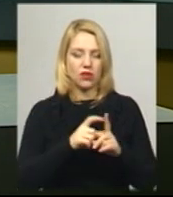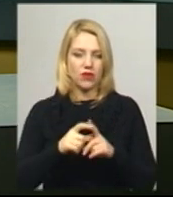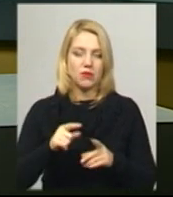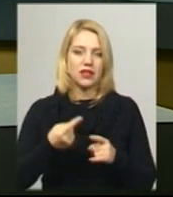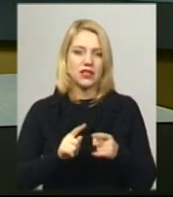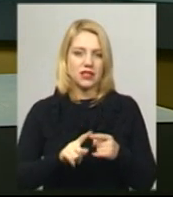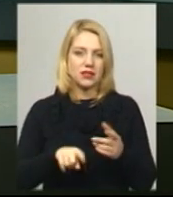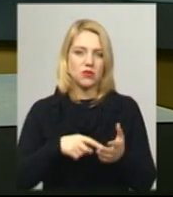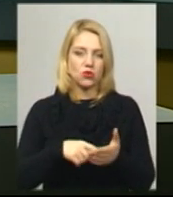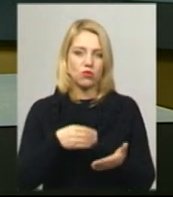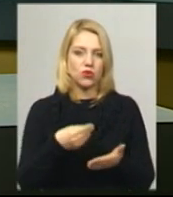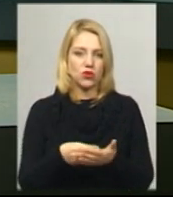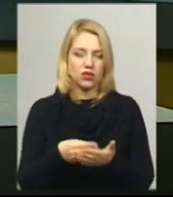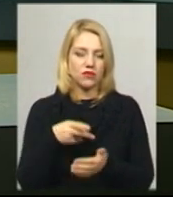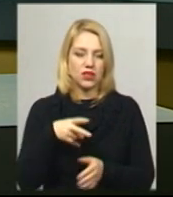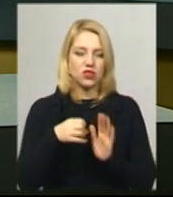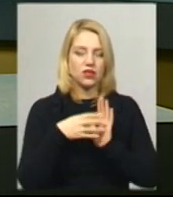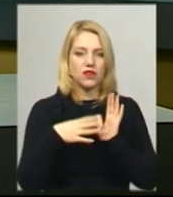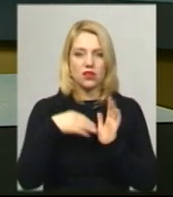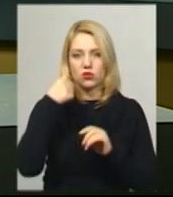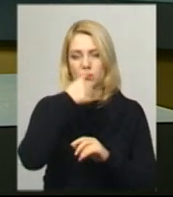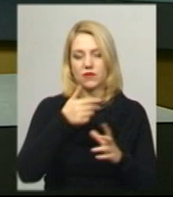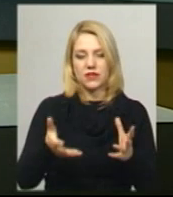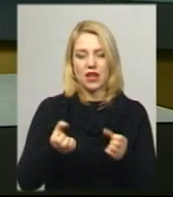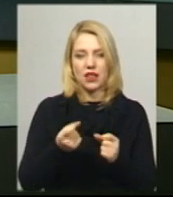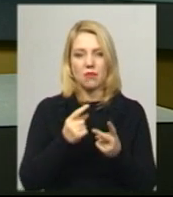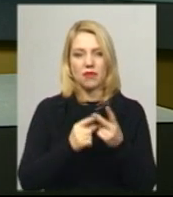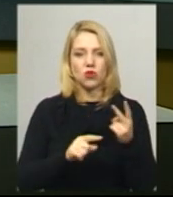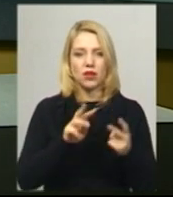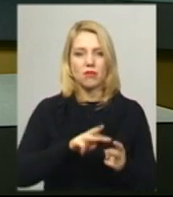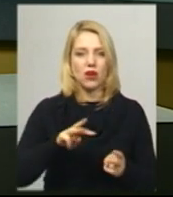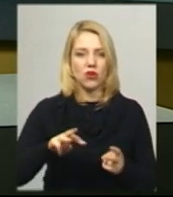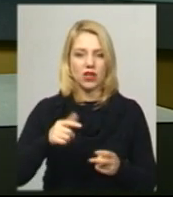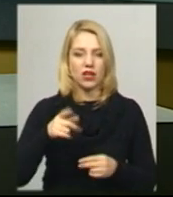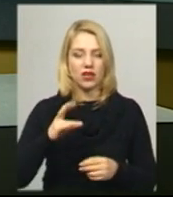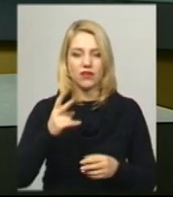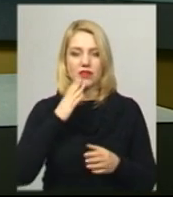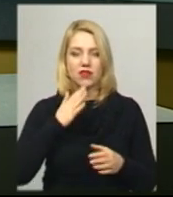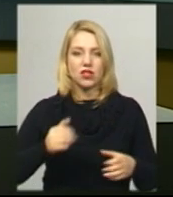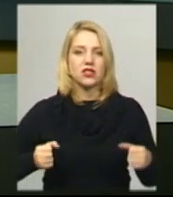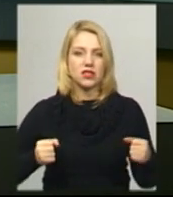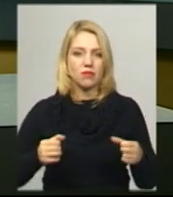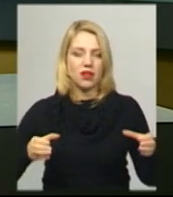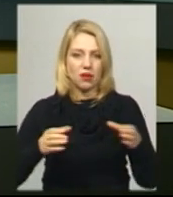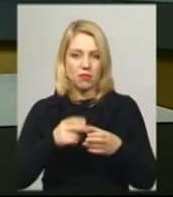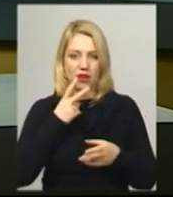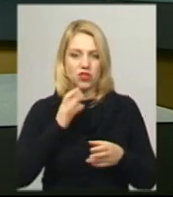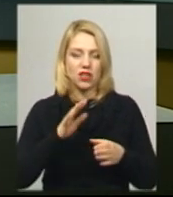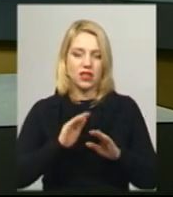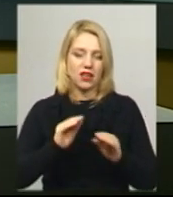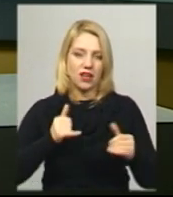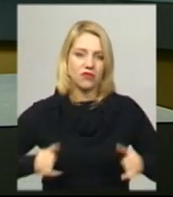бюджету у 2019 році взяли півтора мільйона гривень. Наша знімальна група бачила, як дитячі атракціони наразі